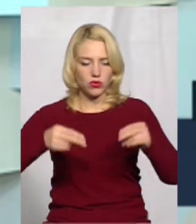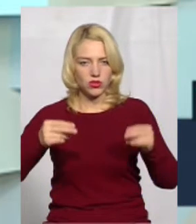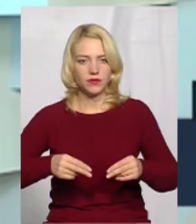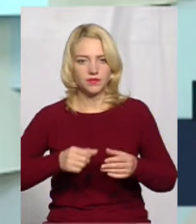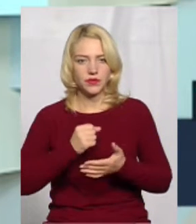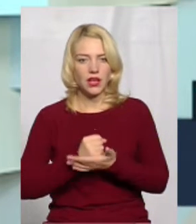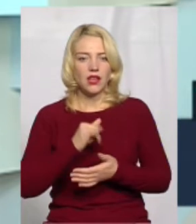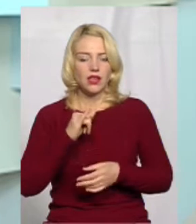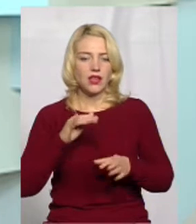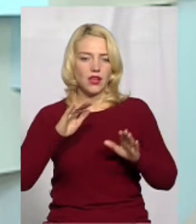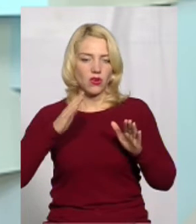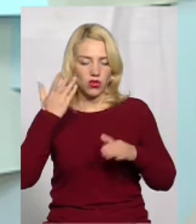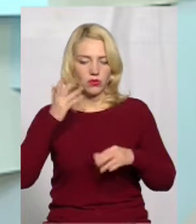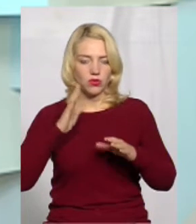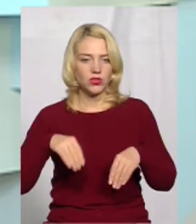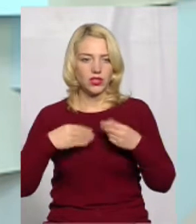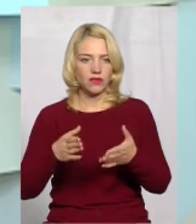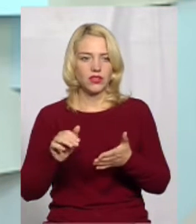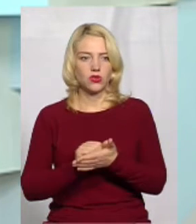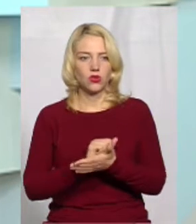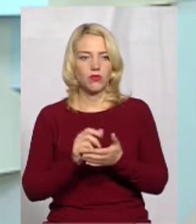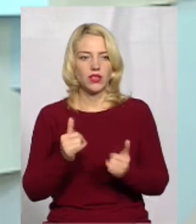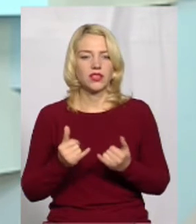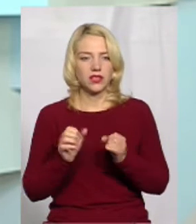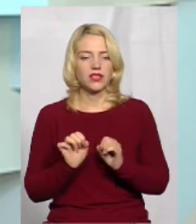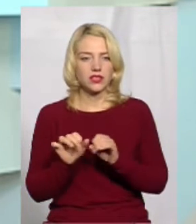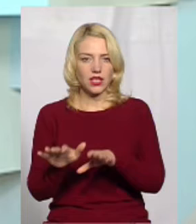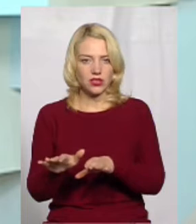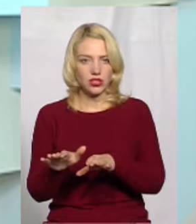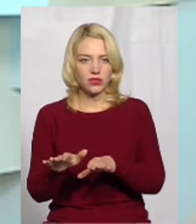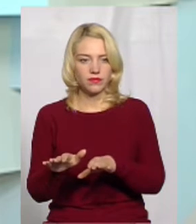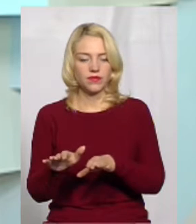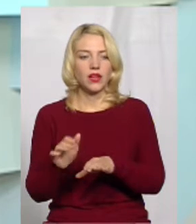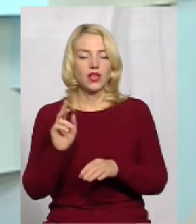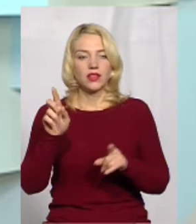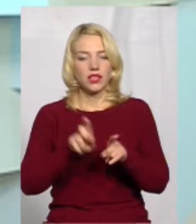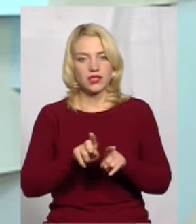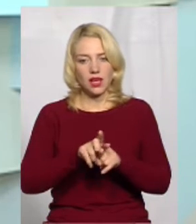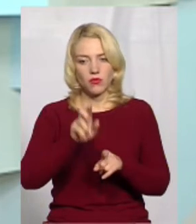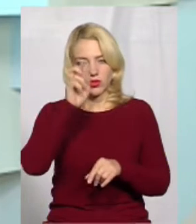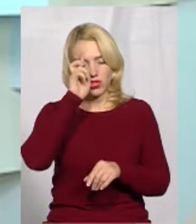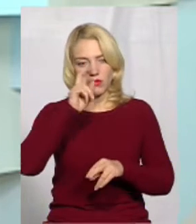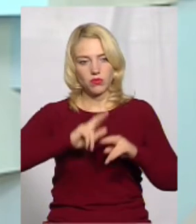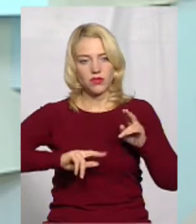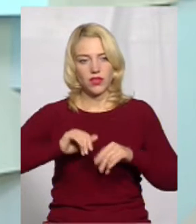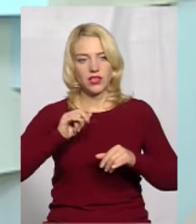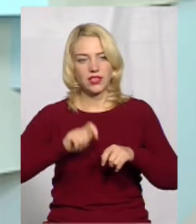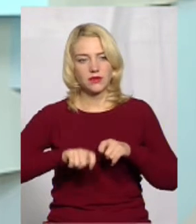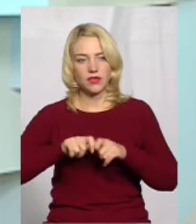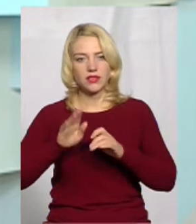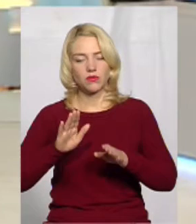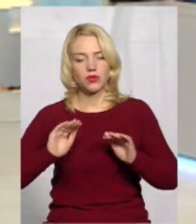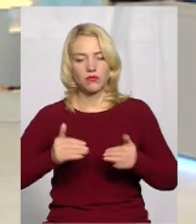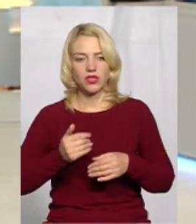тоді вже просто, коли будуть надаватися документи для здачі, так само у Державних трудно-будівельної інспекції буде менше